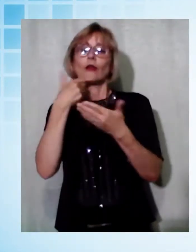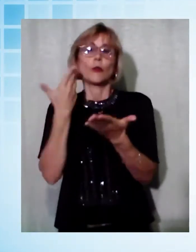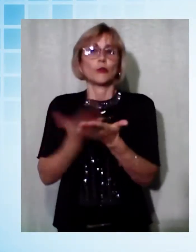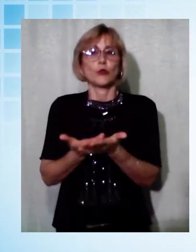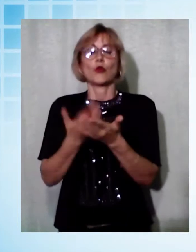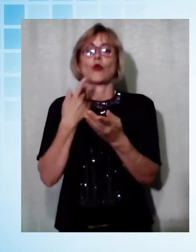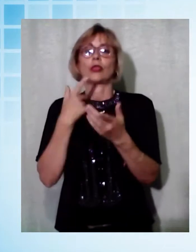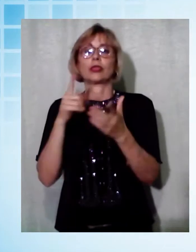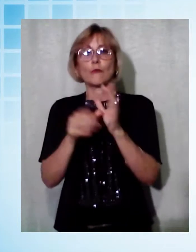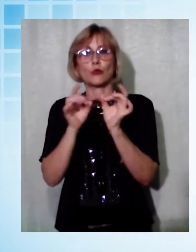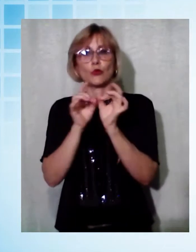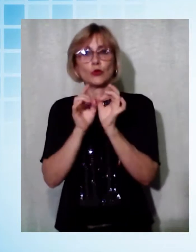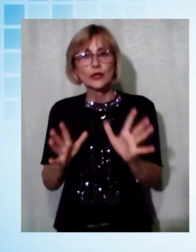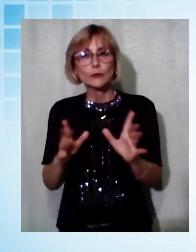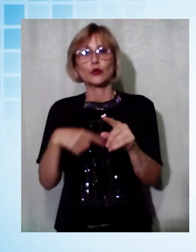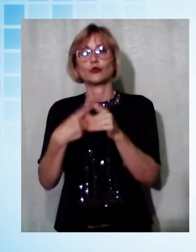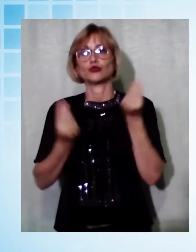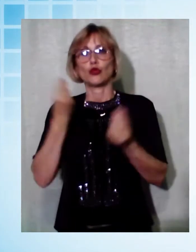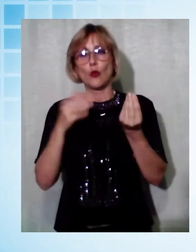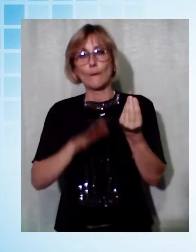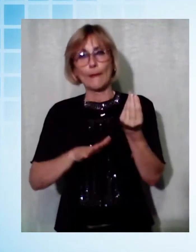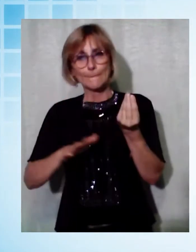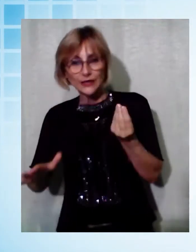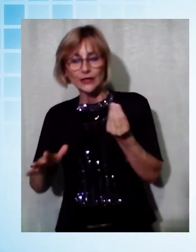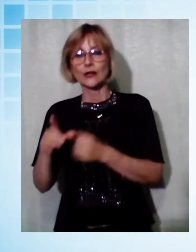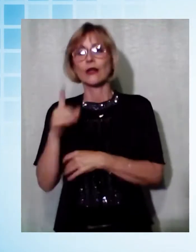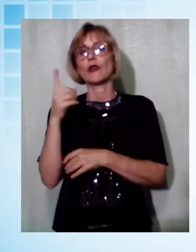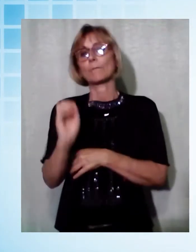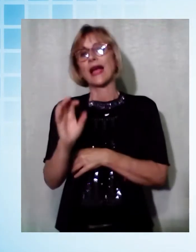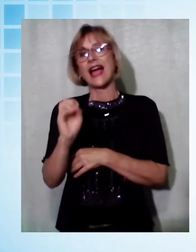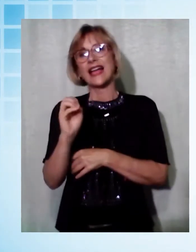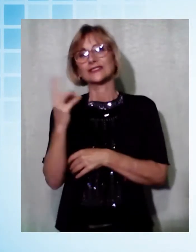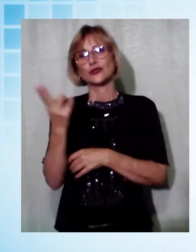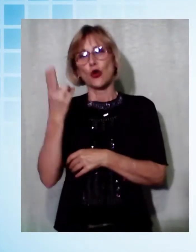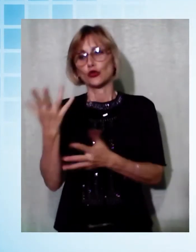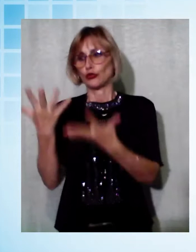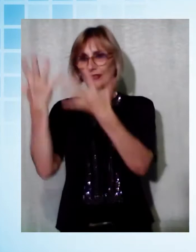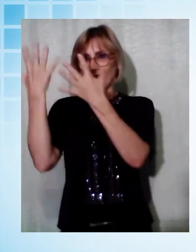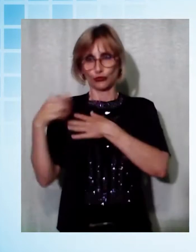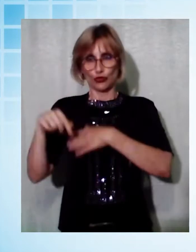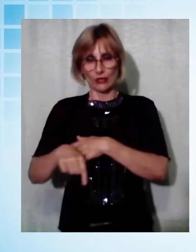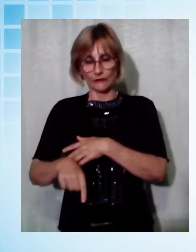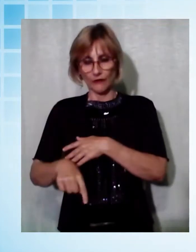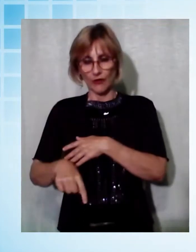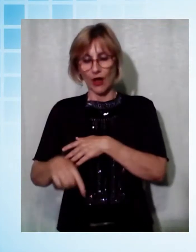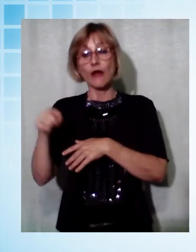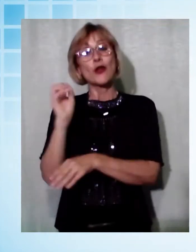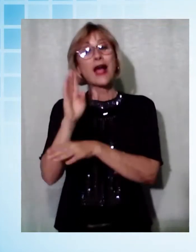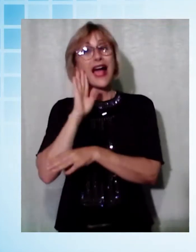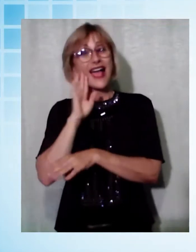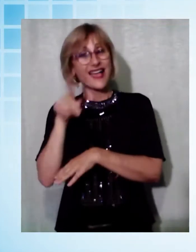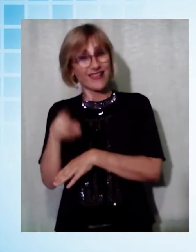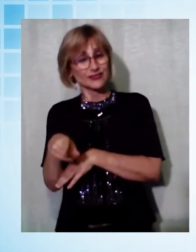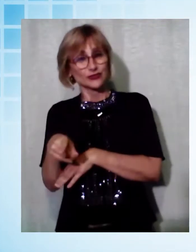bambini, dedicato al maestro prematuramente scomparso dieci anni fa, che per molti anni ha insegnato alla scuola primaria di San